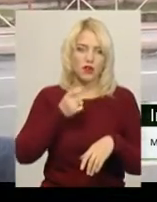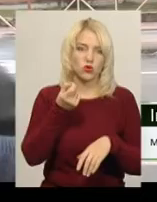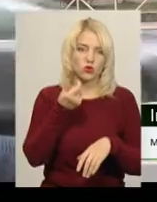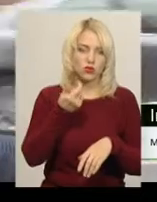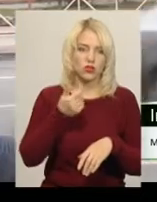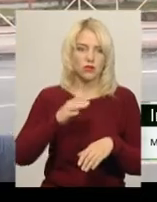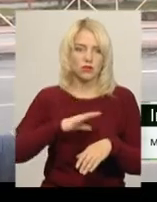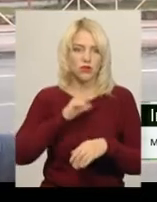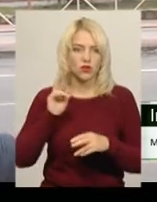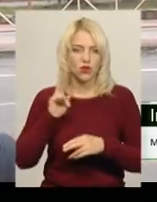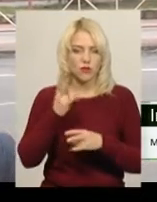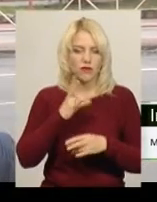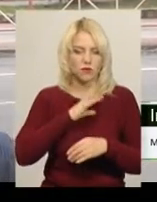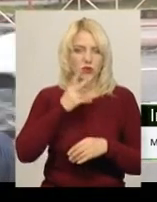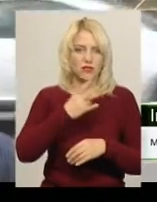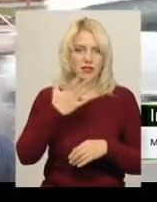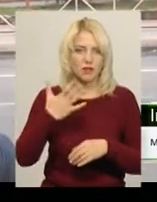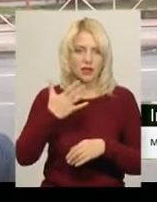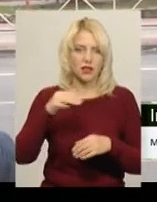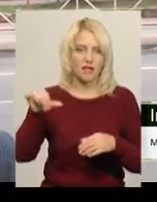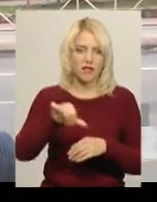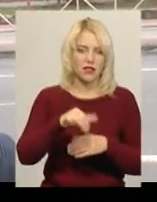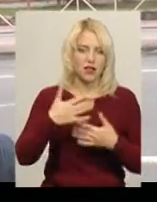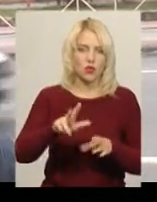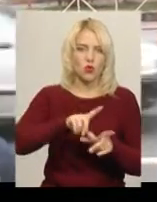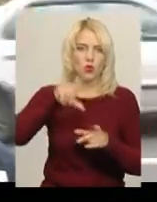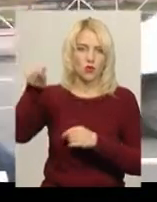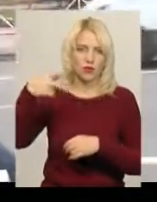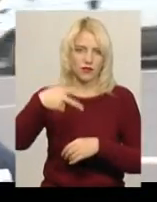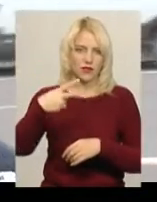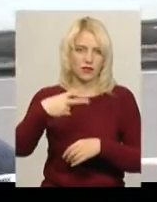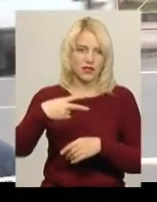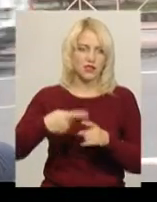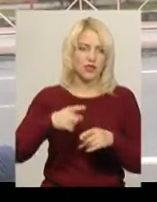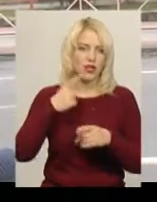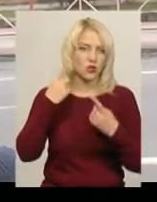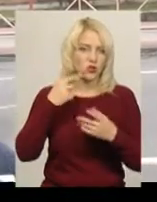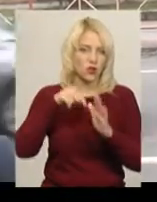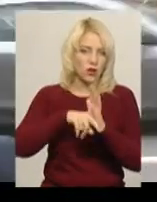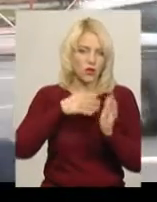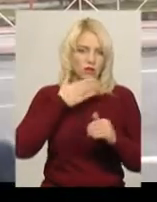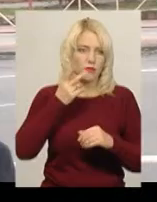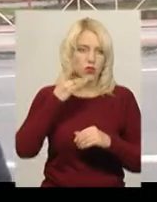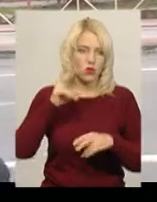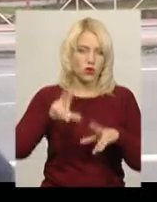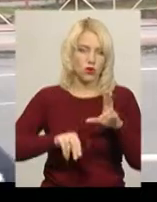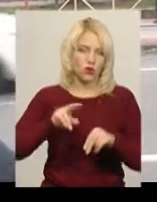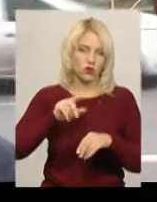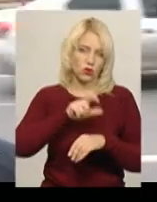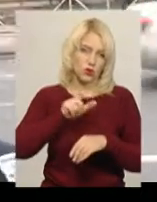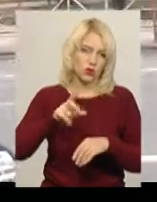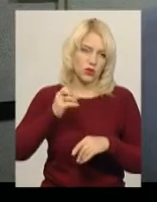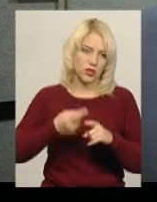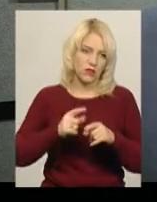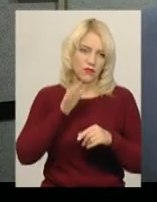наприклад, тролейбус має бути в 25 минут, а він же поїхав в 20. Ну, це не суттєво, але розчитують люди на те